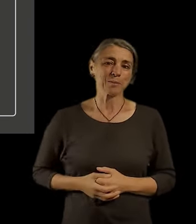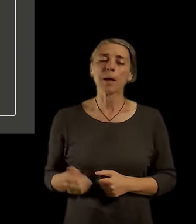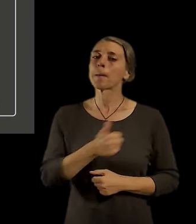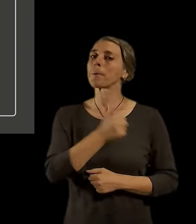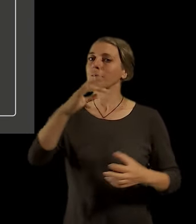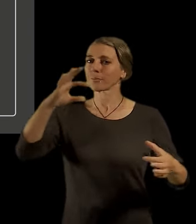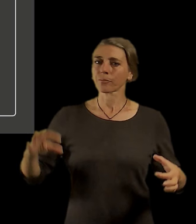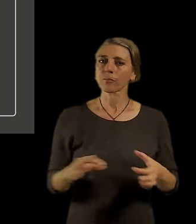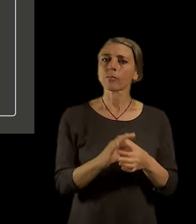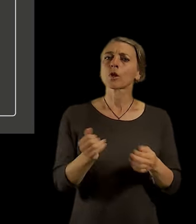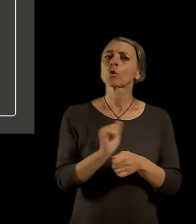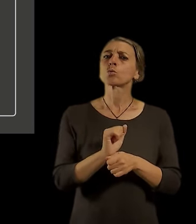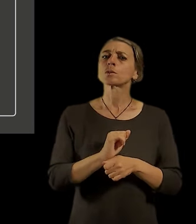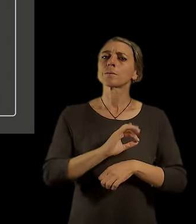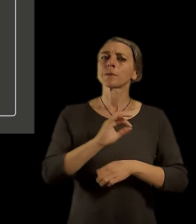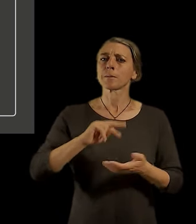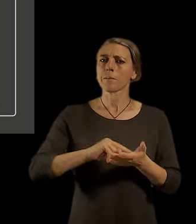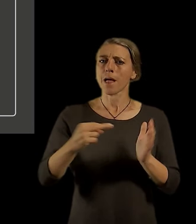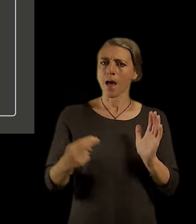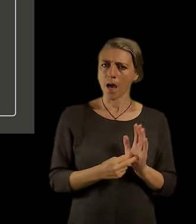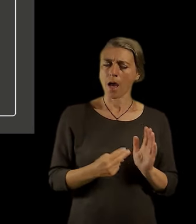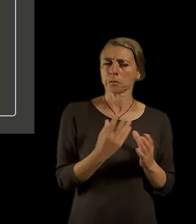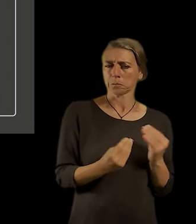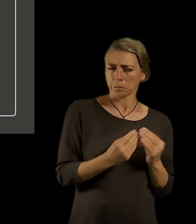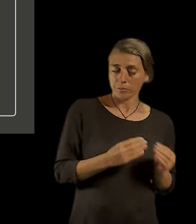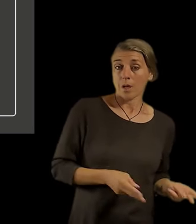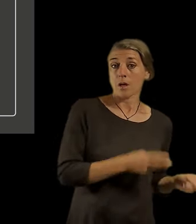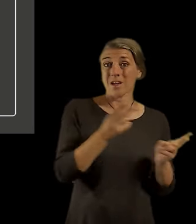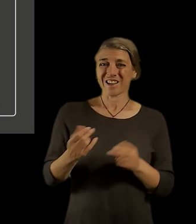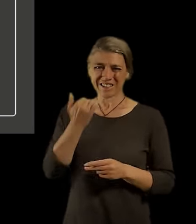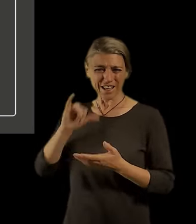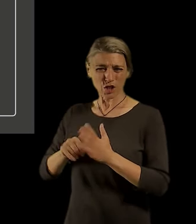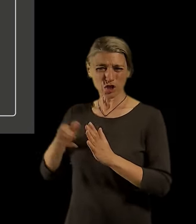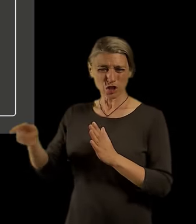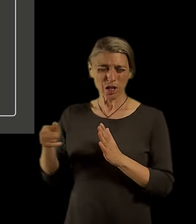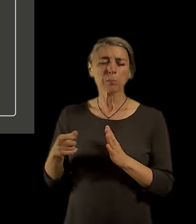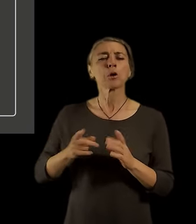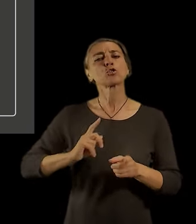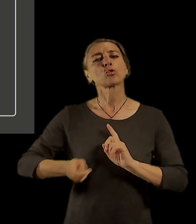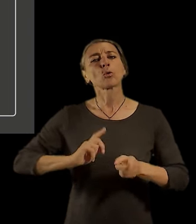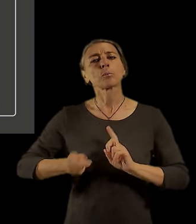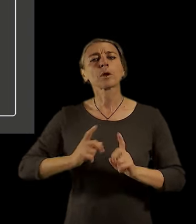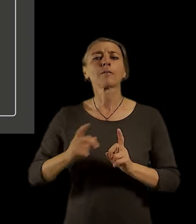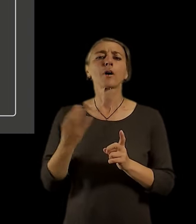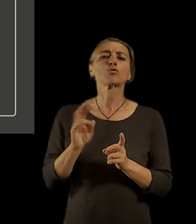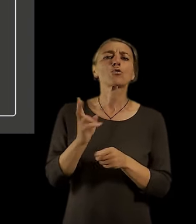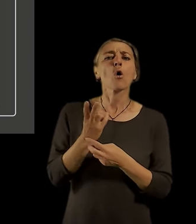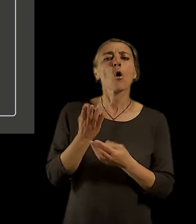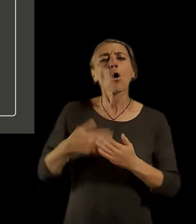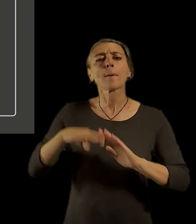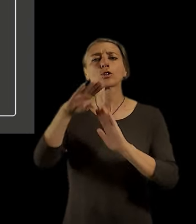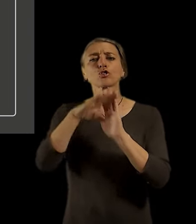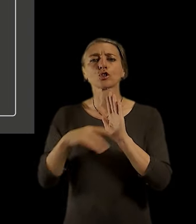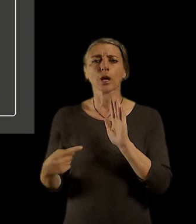k tomu vtipů. Zdeňek by potom hovořil o opatření pro pěší dopravu a Zdeňka o té analýze